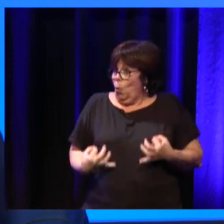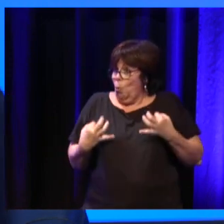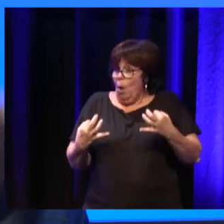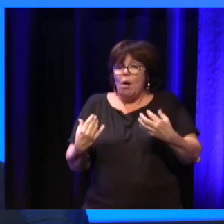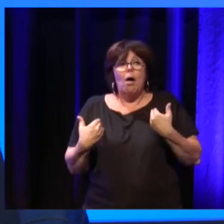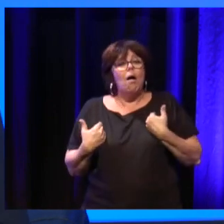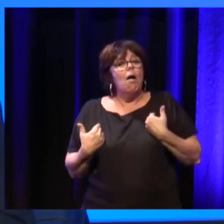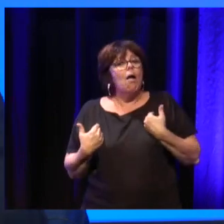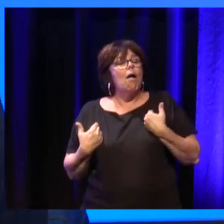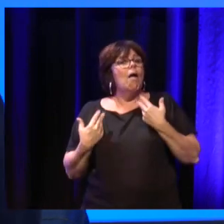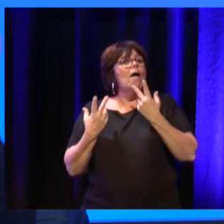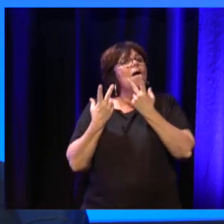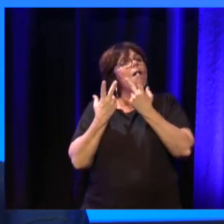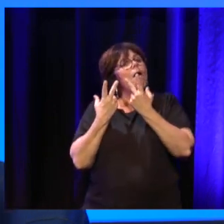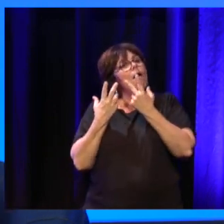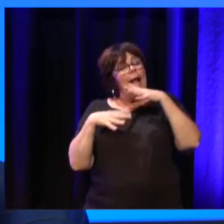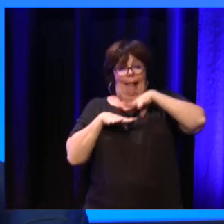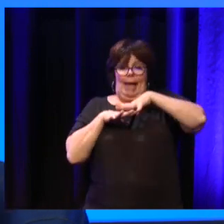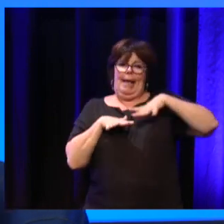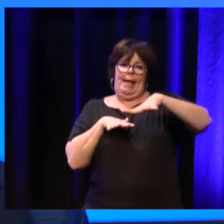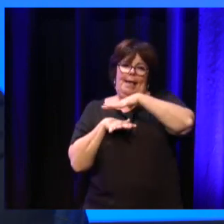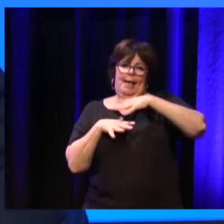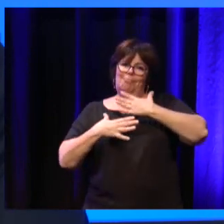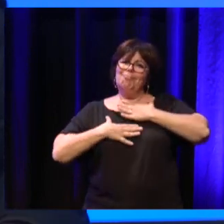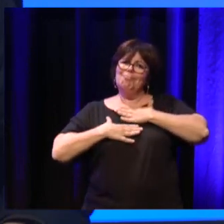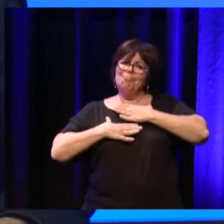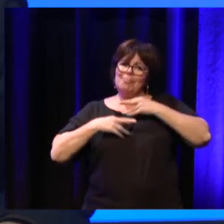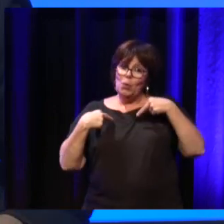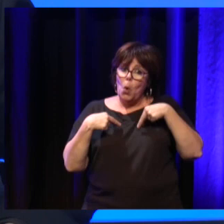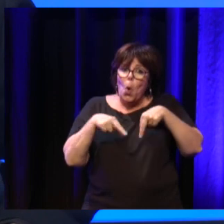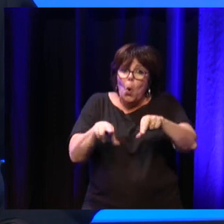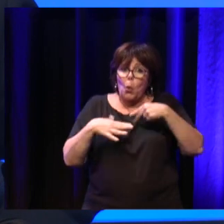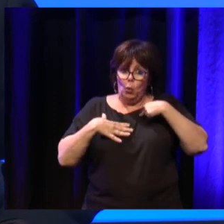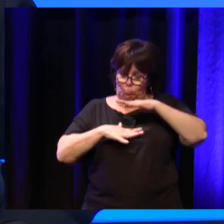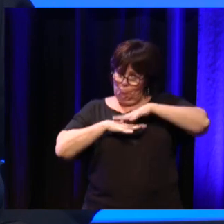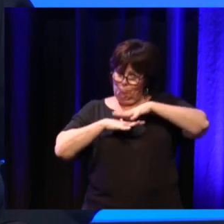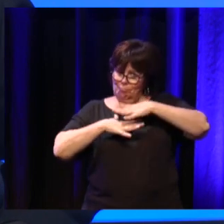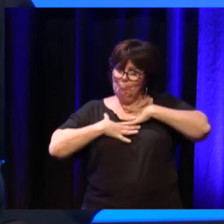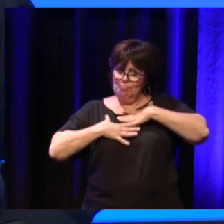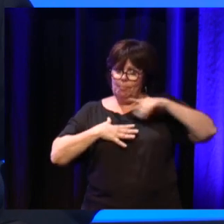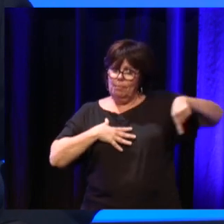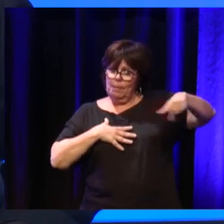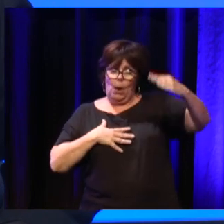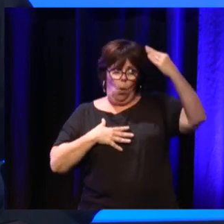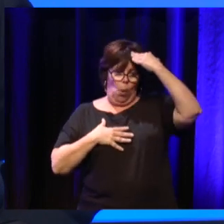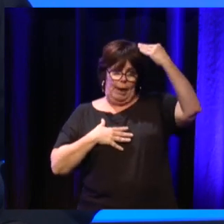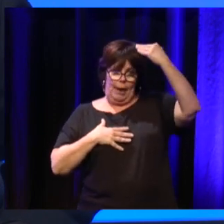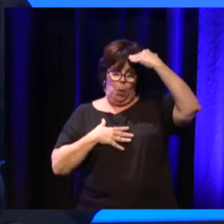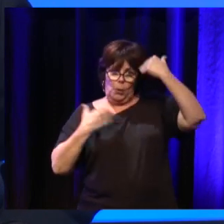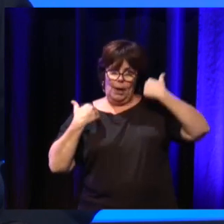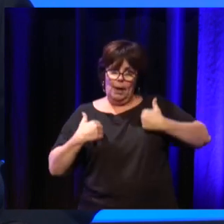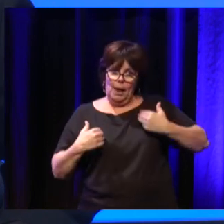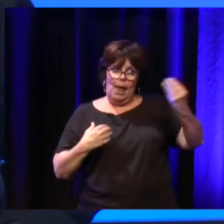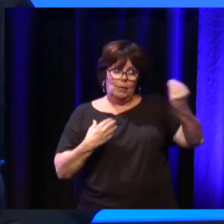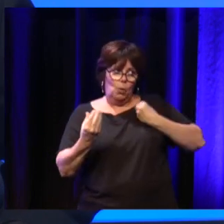alors peut-être pas dans leur ville, mais tout du moins dans leur quartier et dans leur rue et éviter des situations d'exclusion et d'isolement.